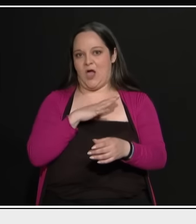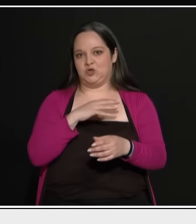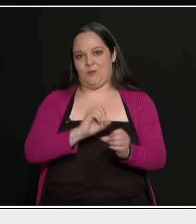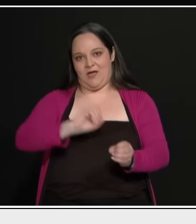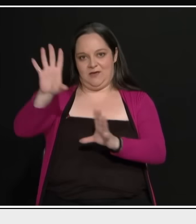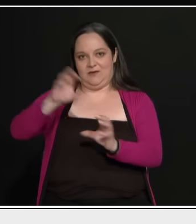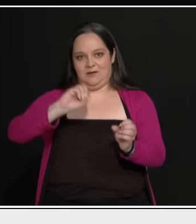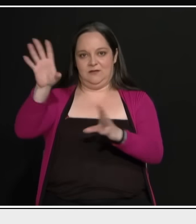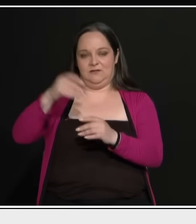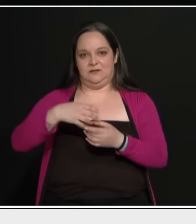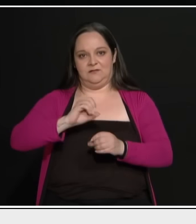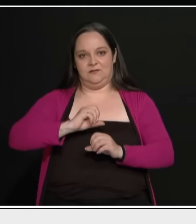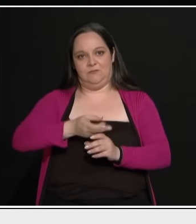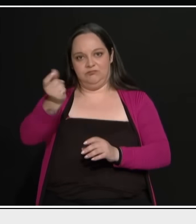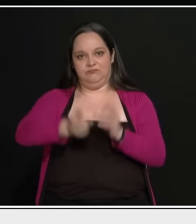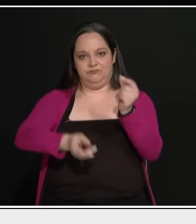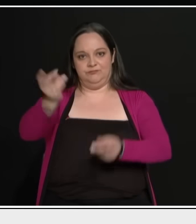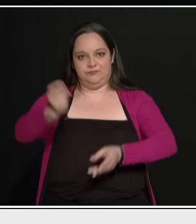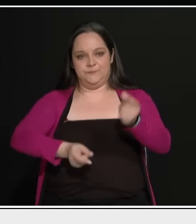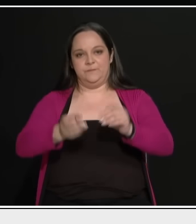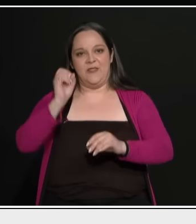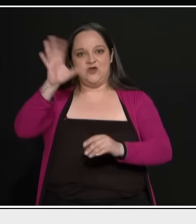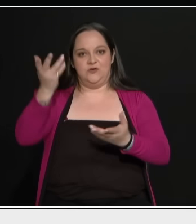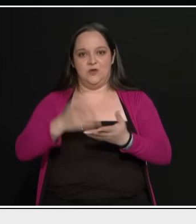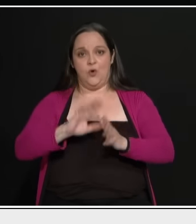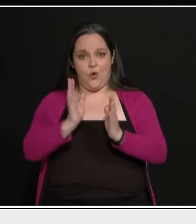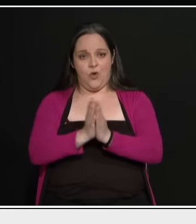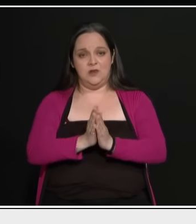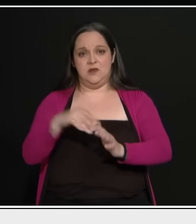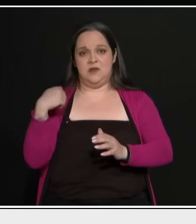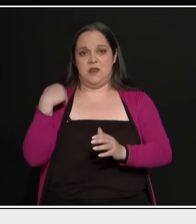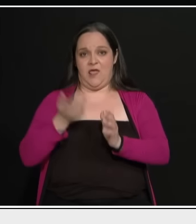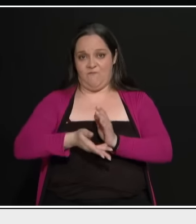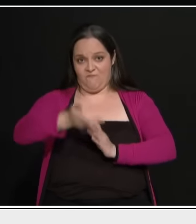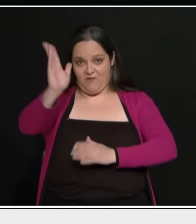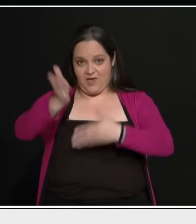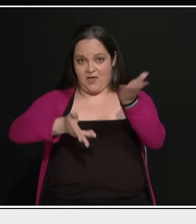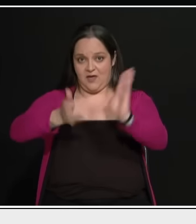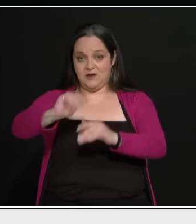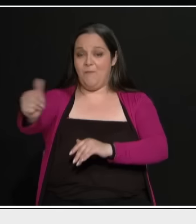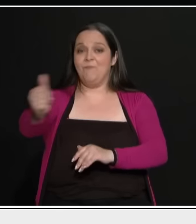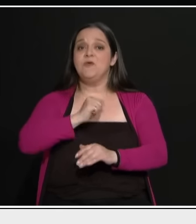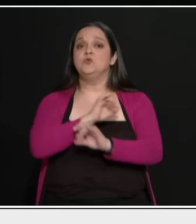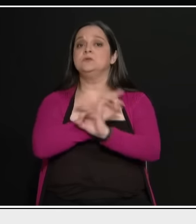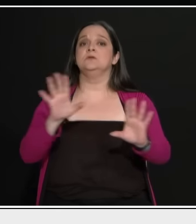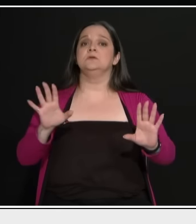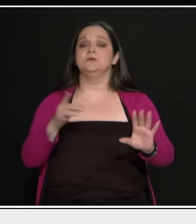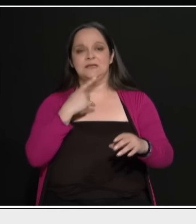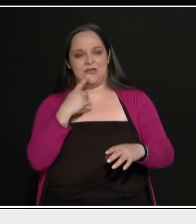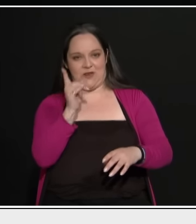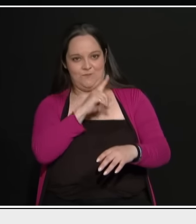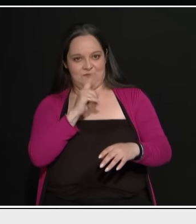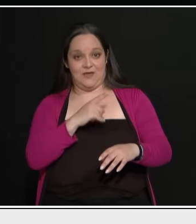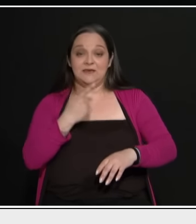η ανεργία. Όχι, όχι. Όλοι οι νέοι που πήγαν έξω, κανείς δεν γύρισε. Άρα τεχνητά, λέτε, η κοινωνία. υπολογίζει